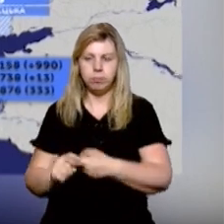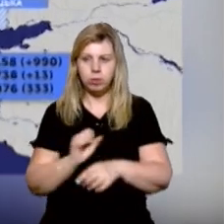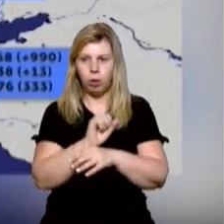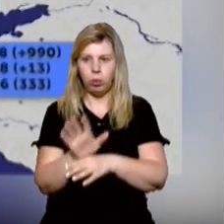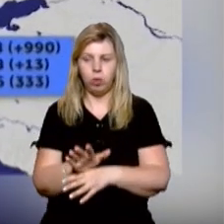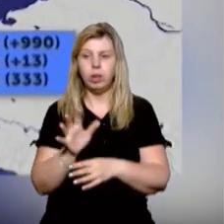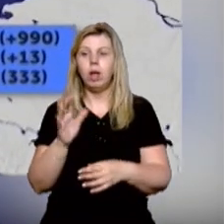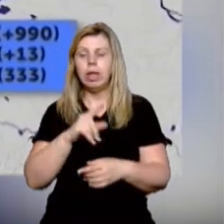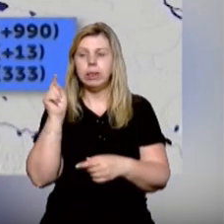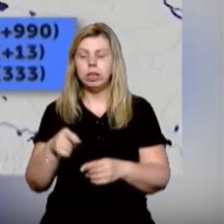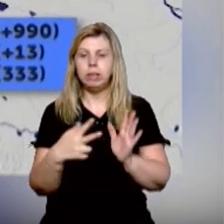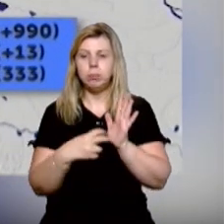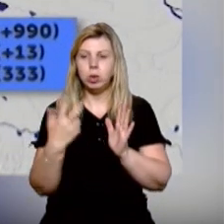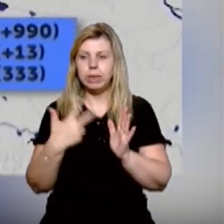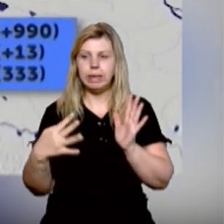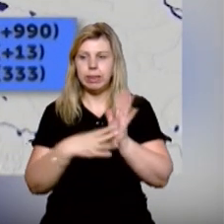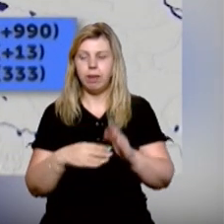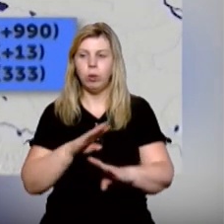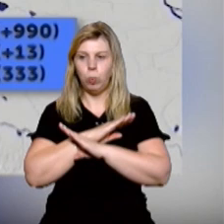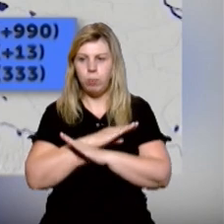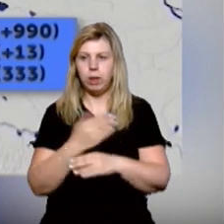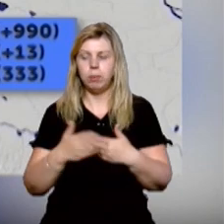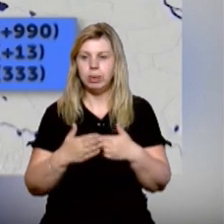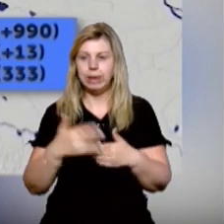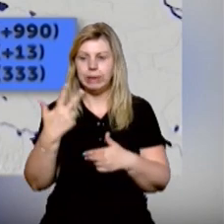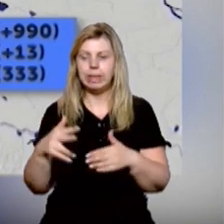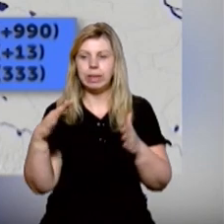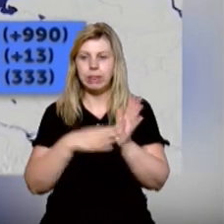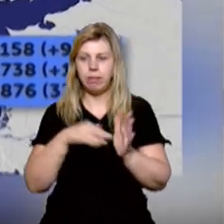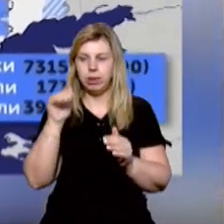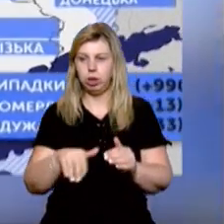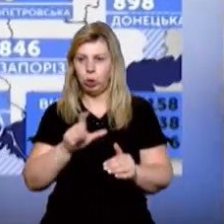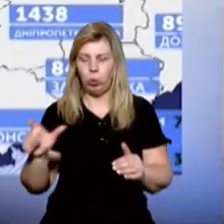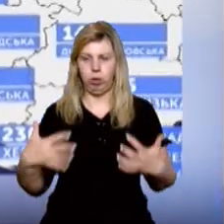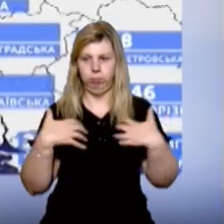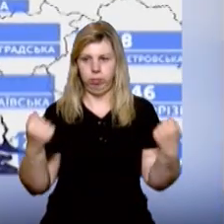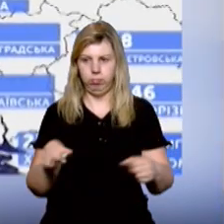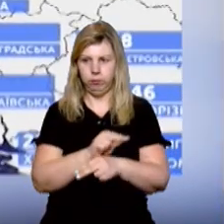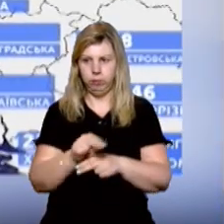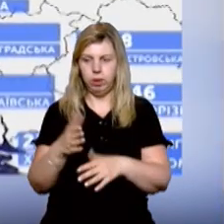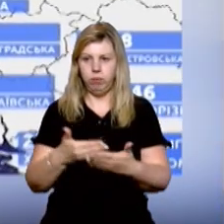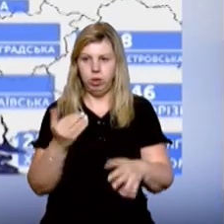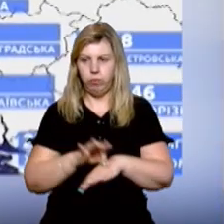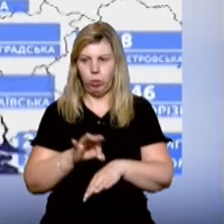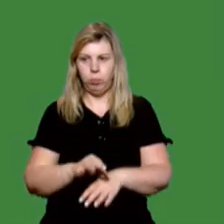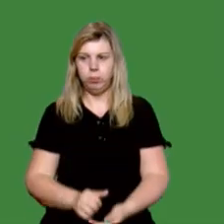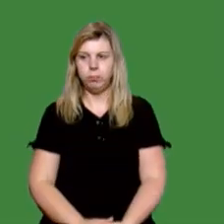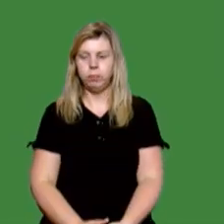коронавірусом. 1739 померли, понад 39 тисяч людей вилікувалися від хвороби.